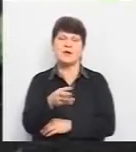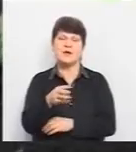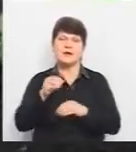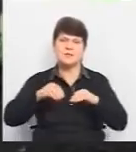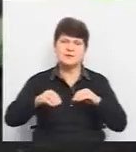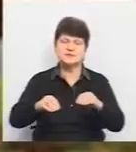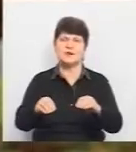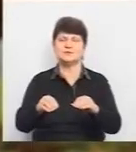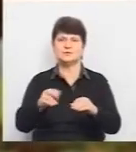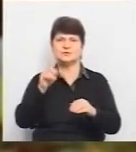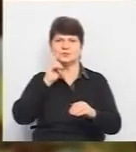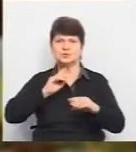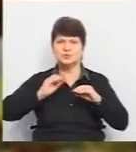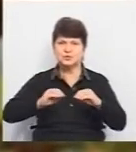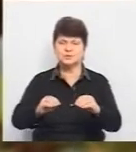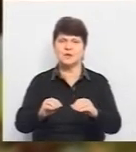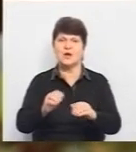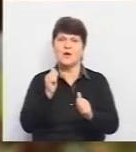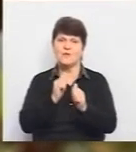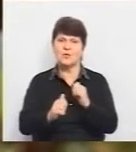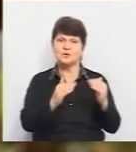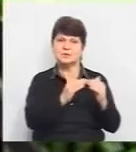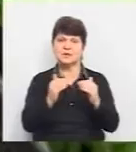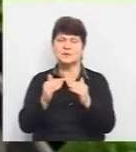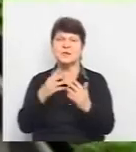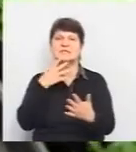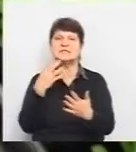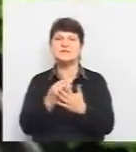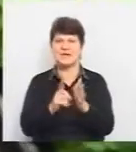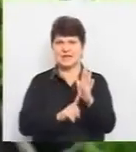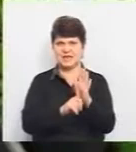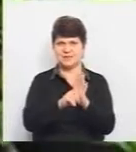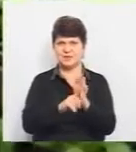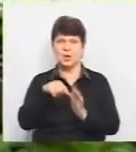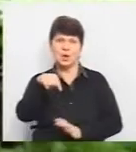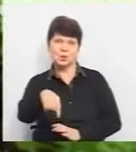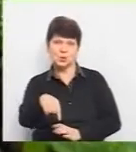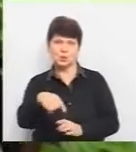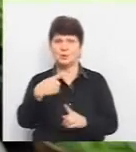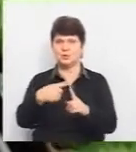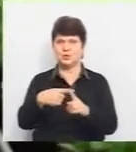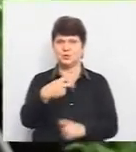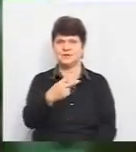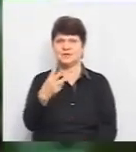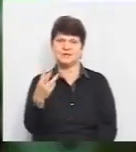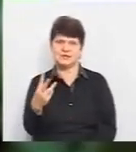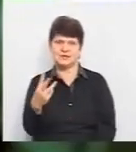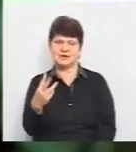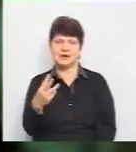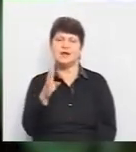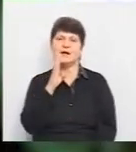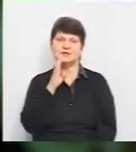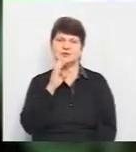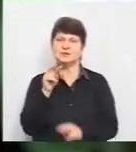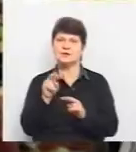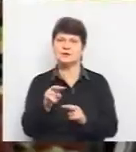Аби рослини швидко росли, у кожному парнику свій температурний режим. У цьому плюс 23 градуси, каже Ключківська. Жінка